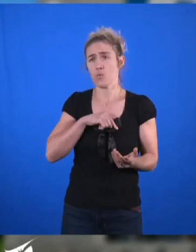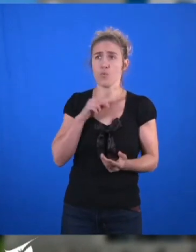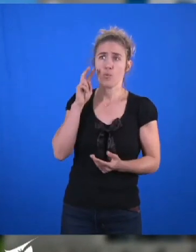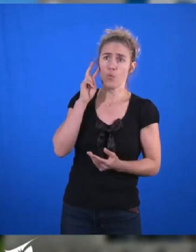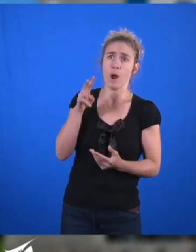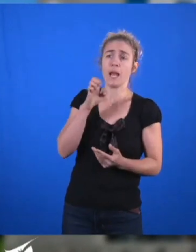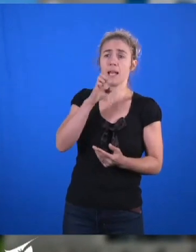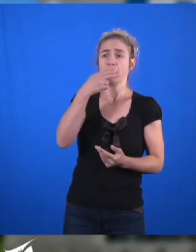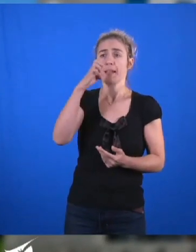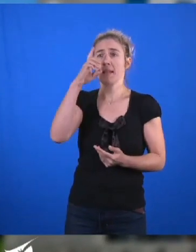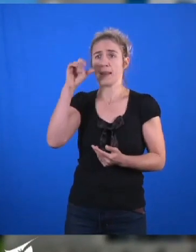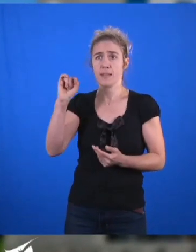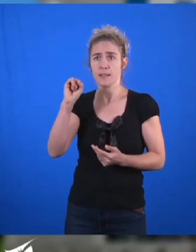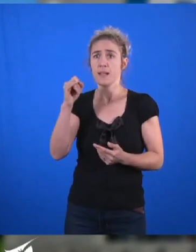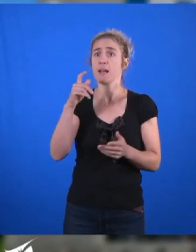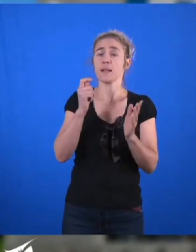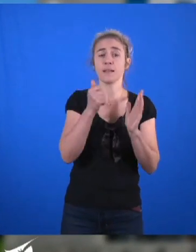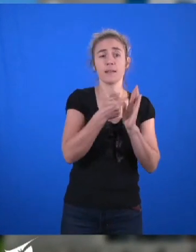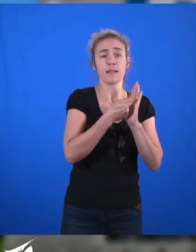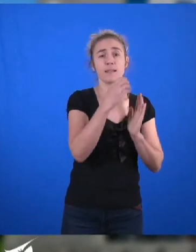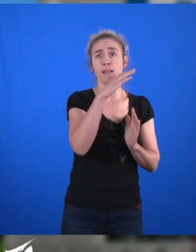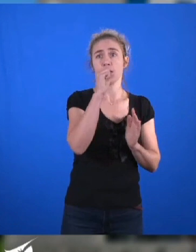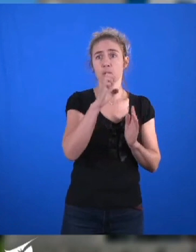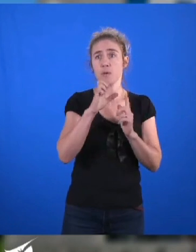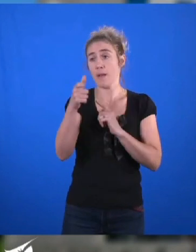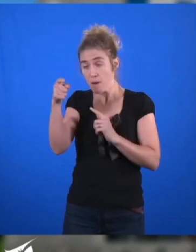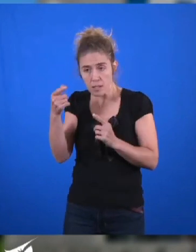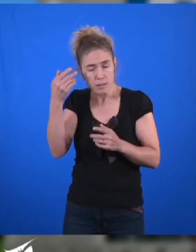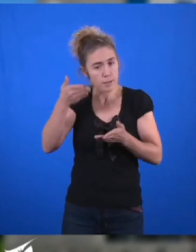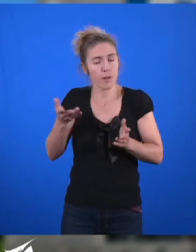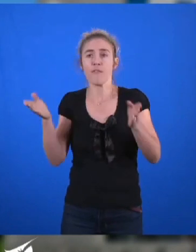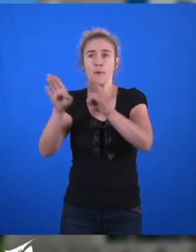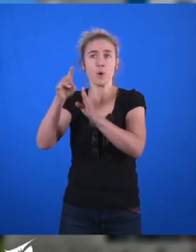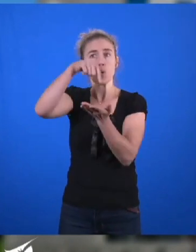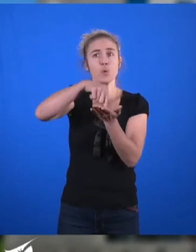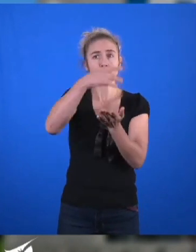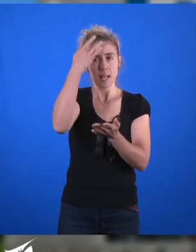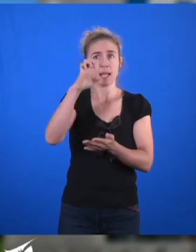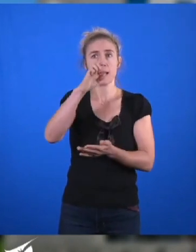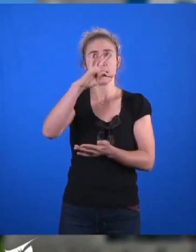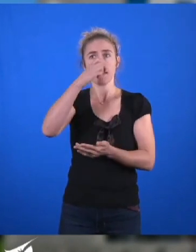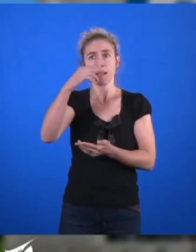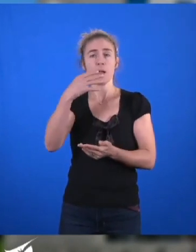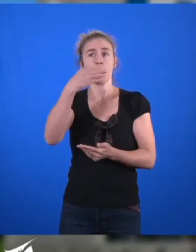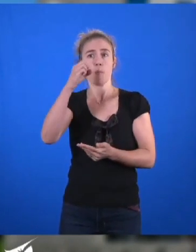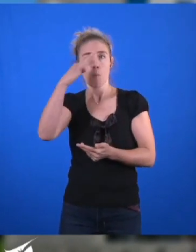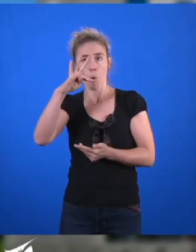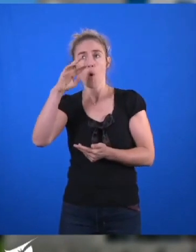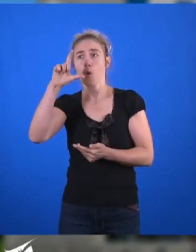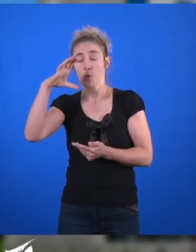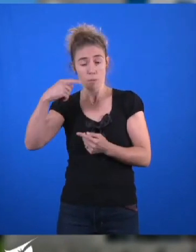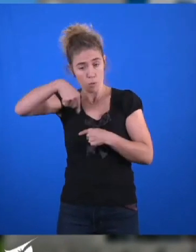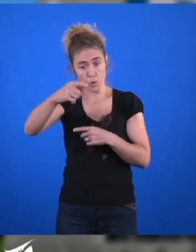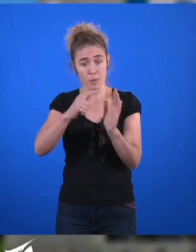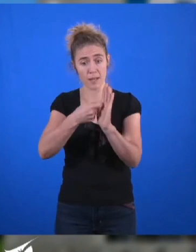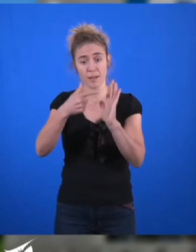'Enedis à l'issue du CSE de vouloir fermer le centre de formation Enedis Enedis à Saint-Etienne-de-Montluc d'ici fin 2027, au regard